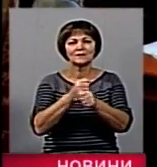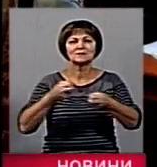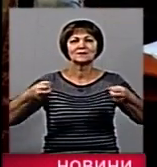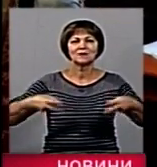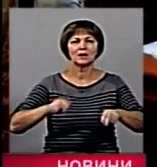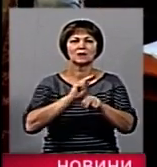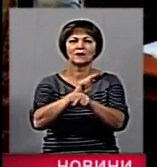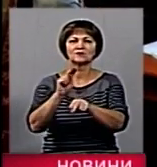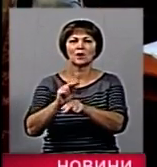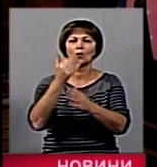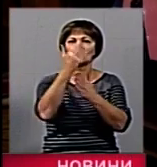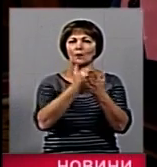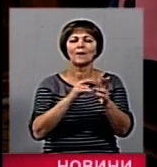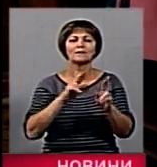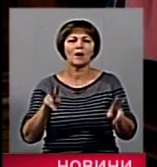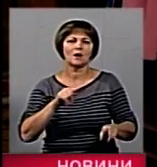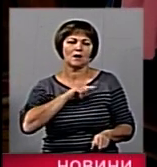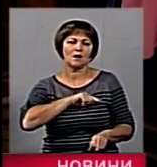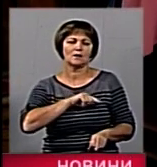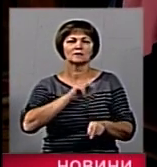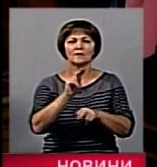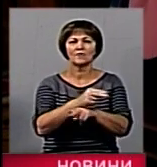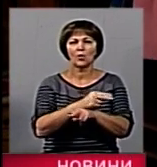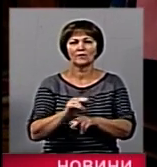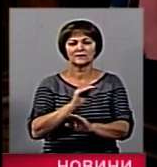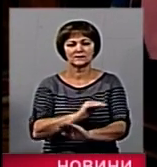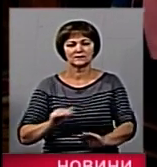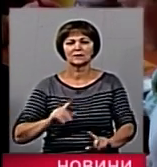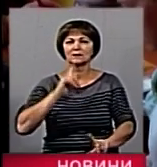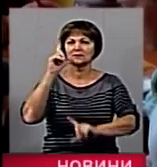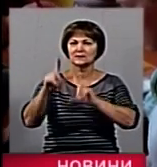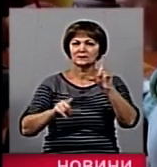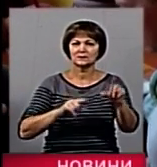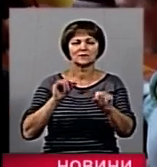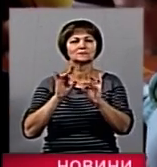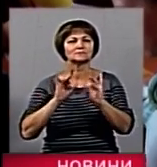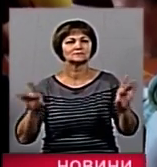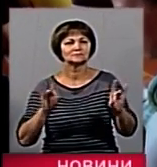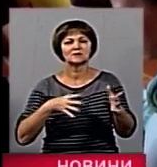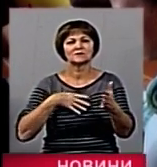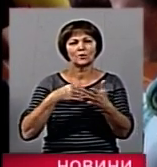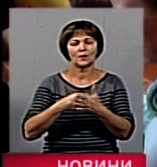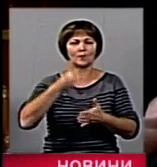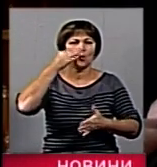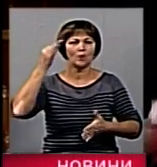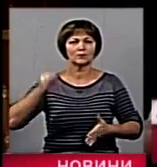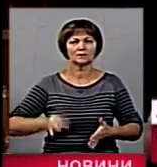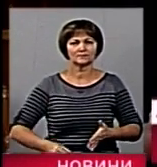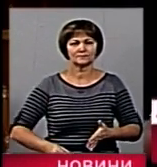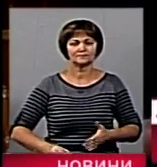навчальну програму, як виховувати характер у дитини, і їздить по світу, аби ділитись з колегами своїм досвідом.